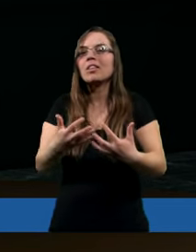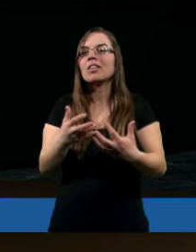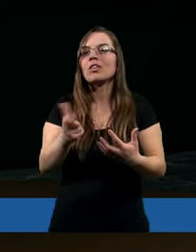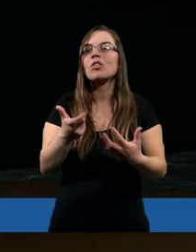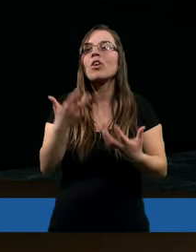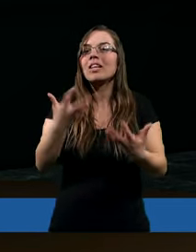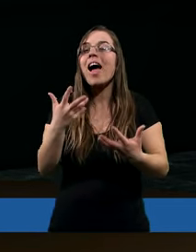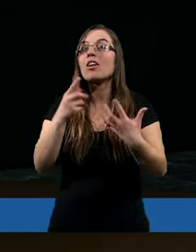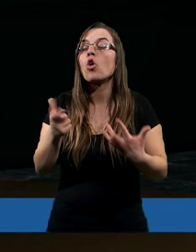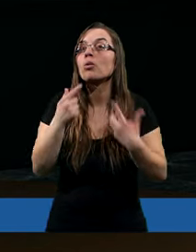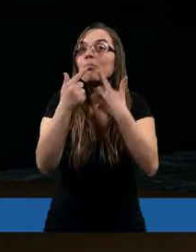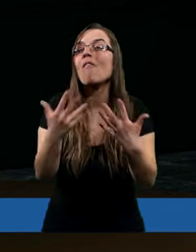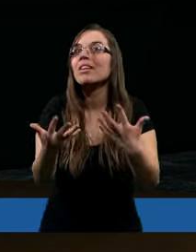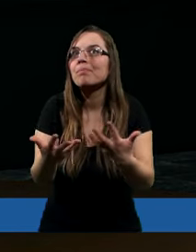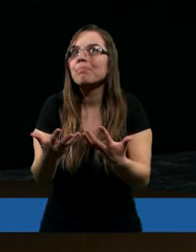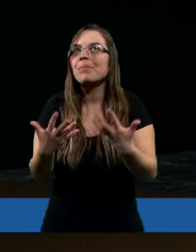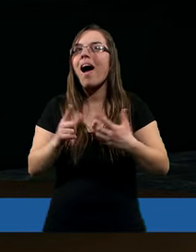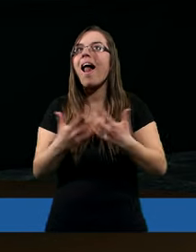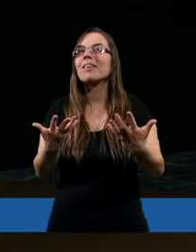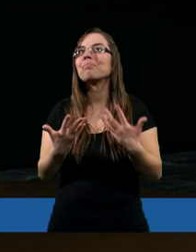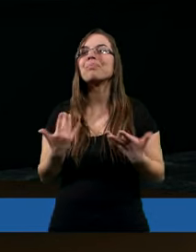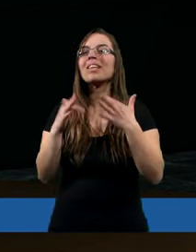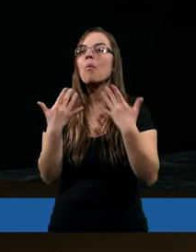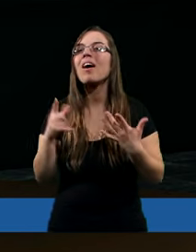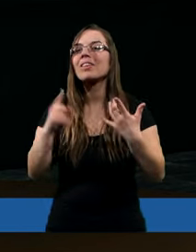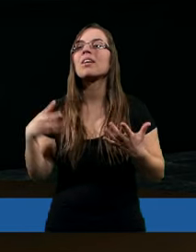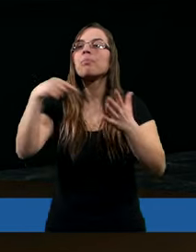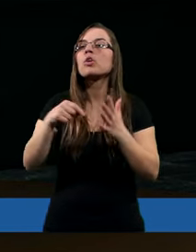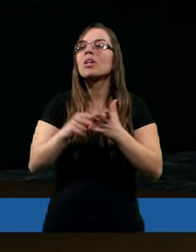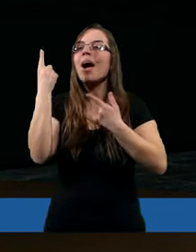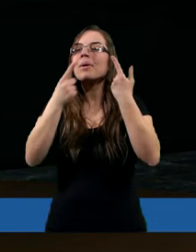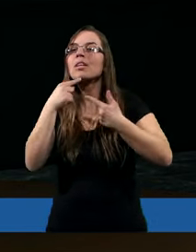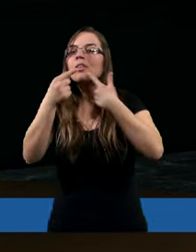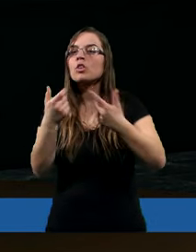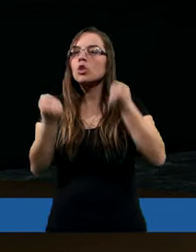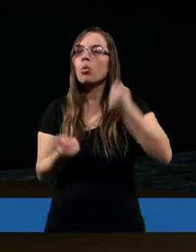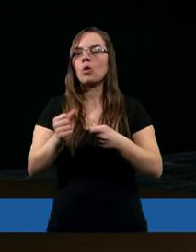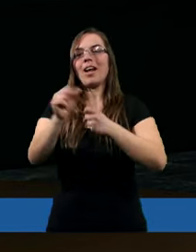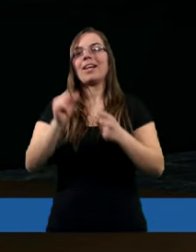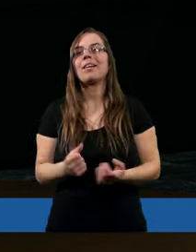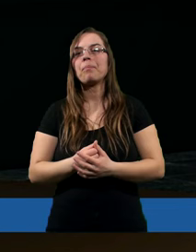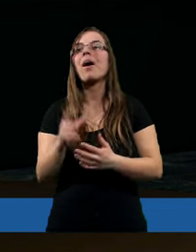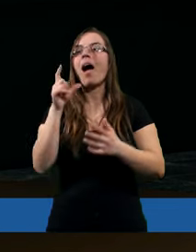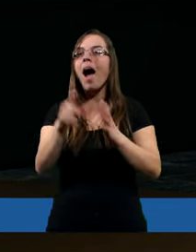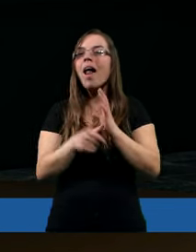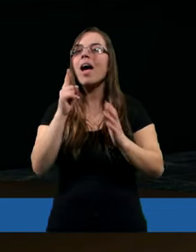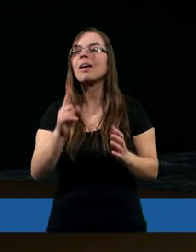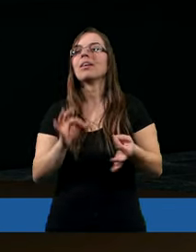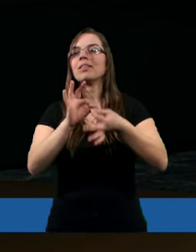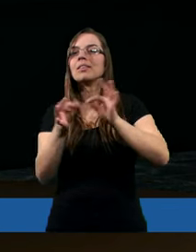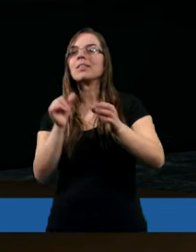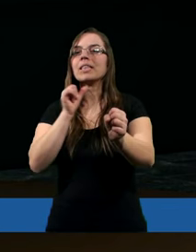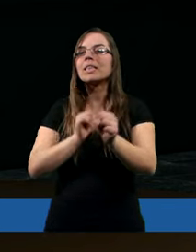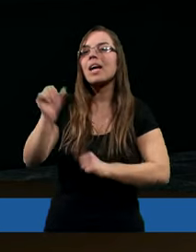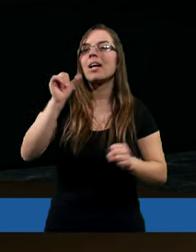to, co się tam chce powiedzieć, nie? To tam bardzo łatwo przychodzi na język. Ale właśnie ona, a kiedy